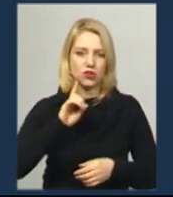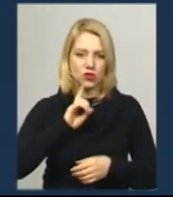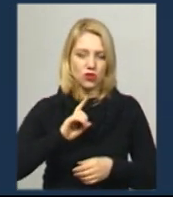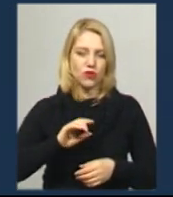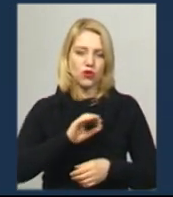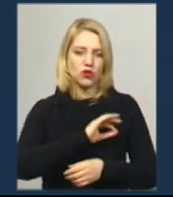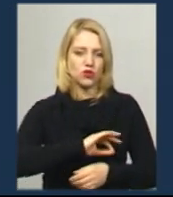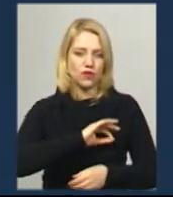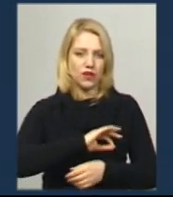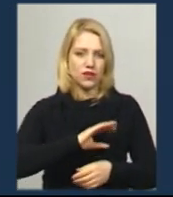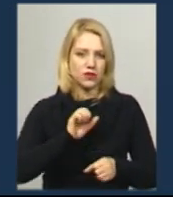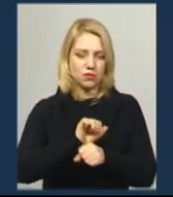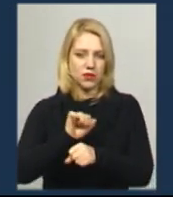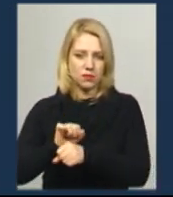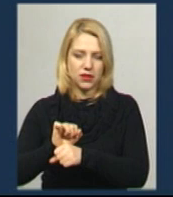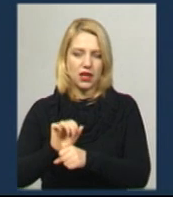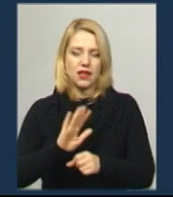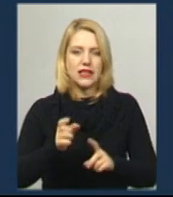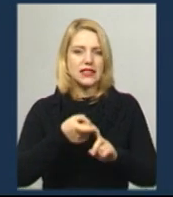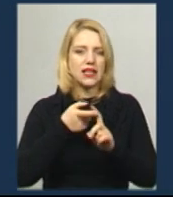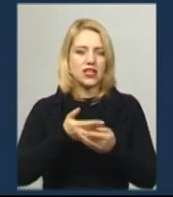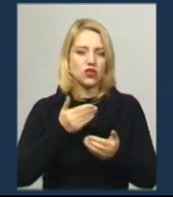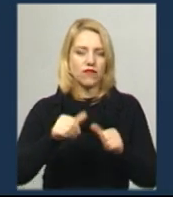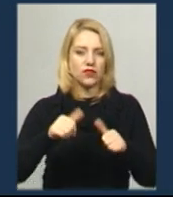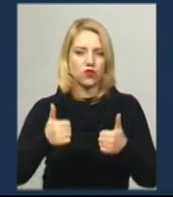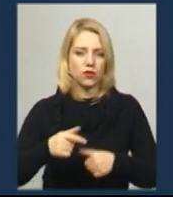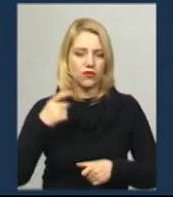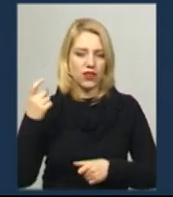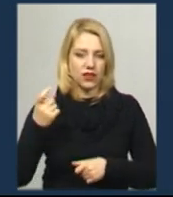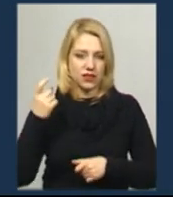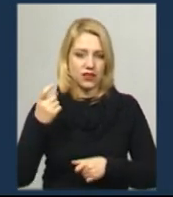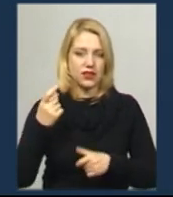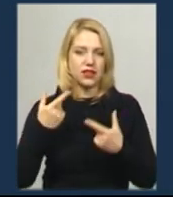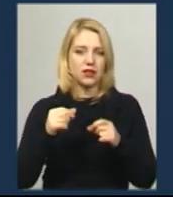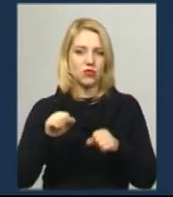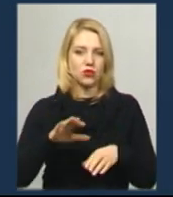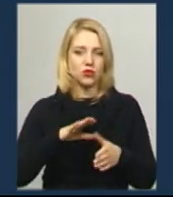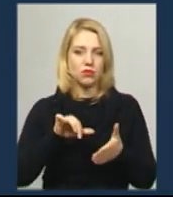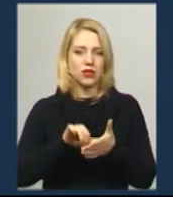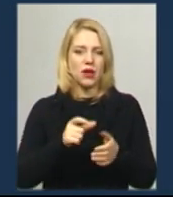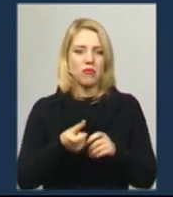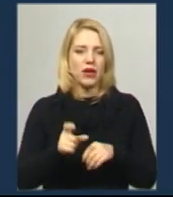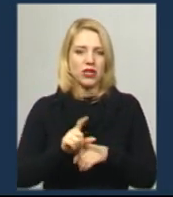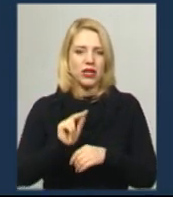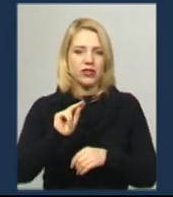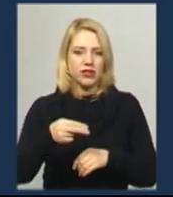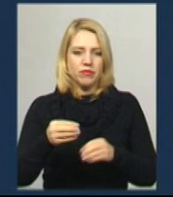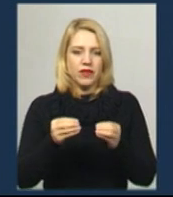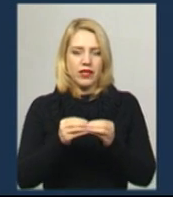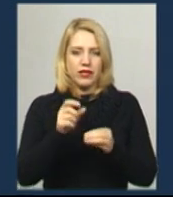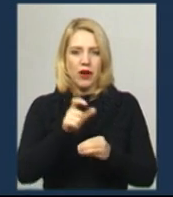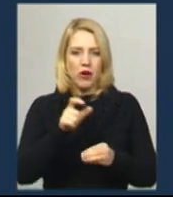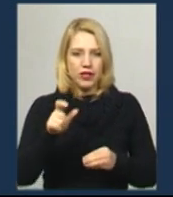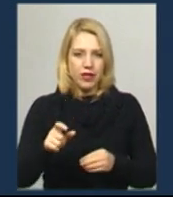незалежно від форм власності, де може бути присутність більше як 10 осіб.